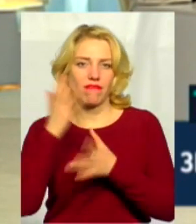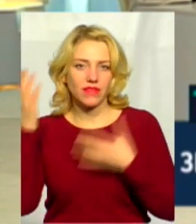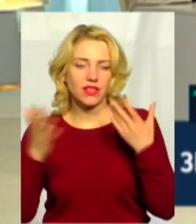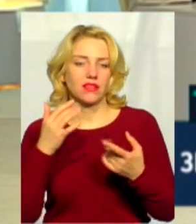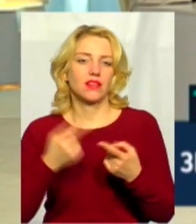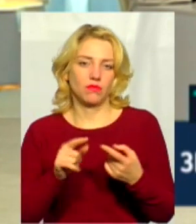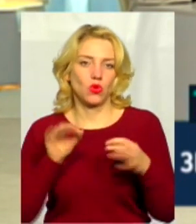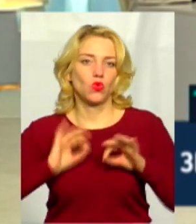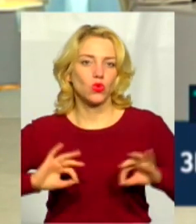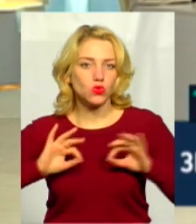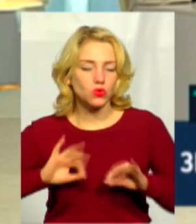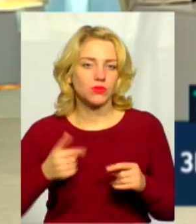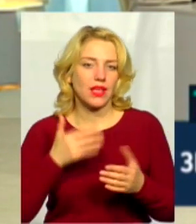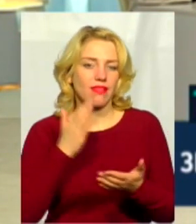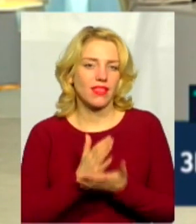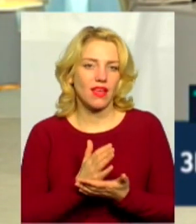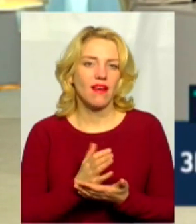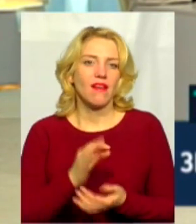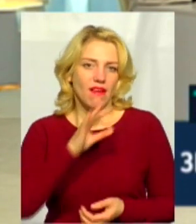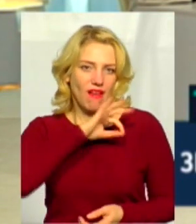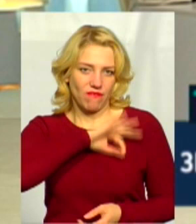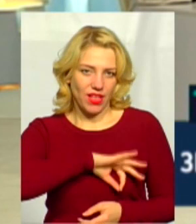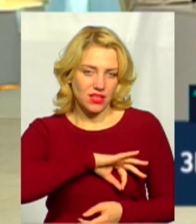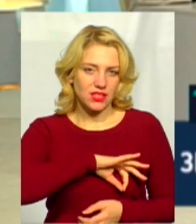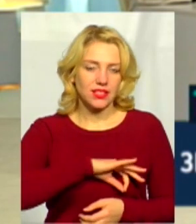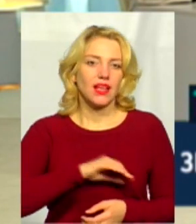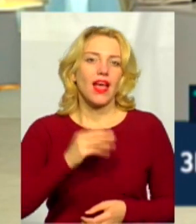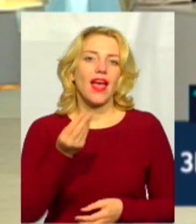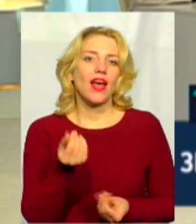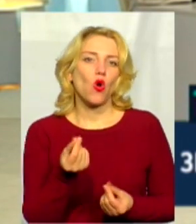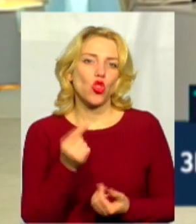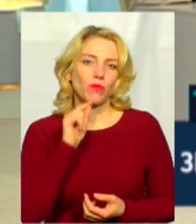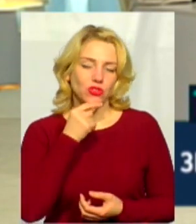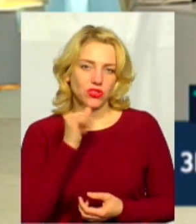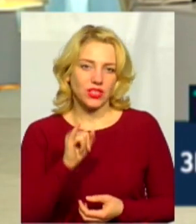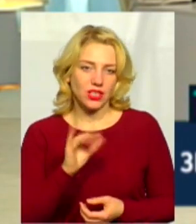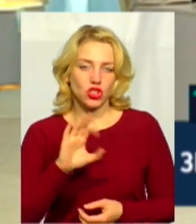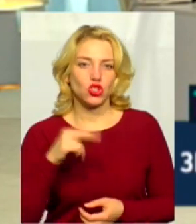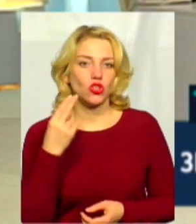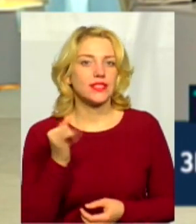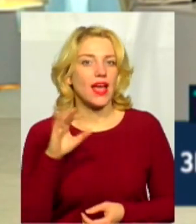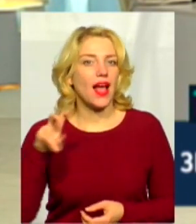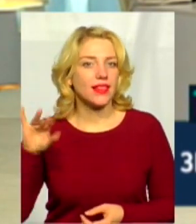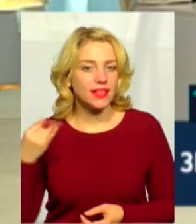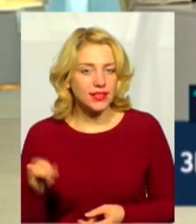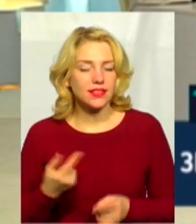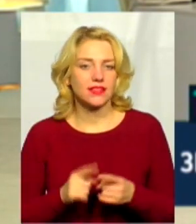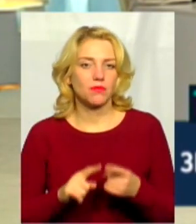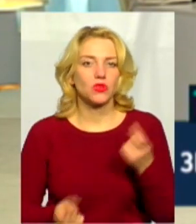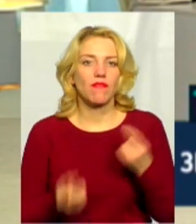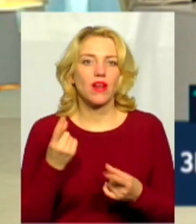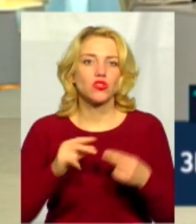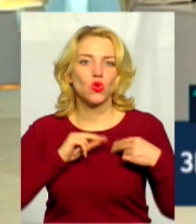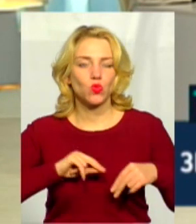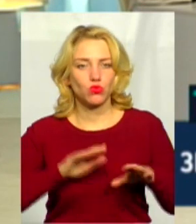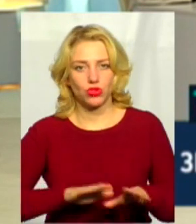сказав про те, що є ефект економічний, екологічний і соціальний. Тому що в нас з'явився запит на нові робочі місця. Я навіть сам відчуваю по собі,